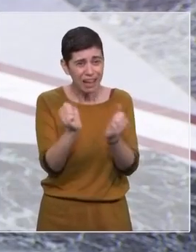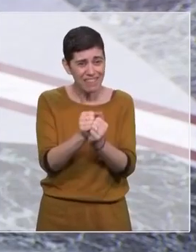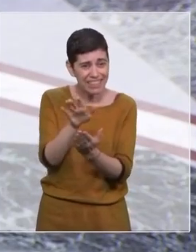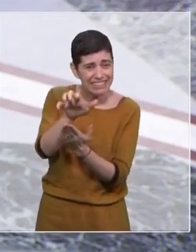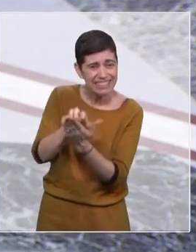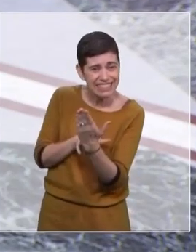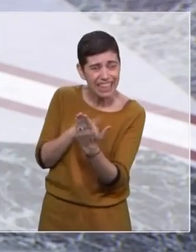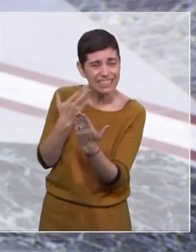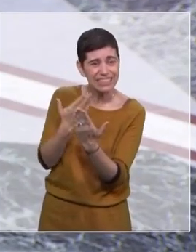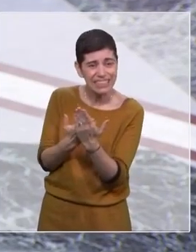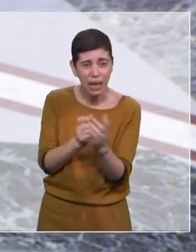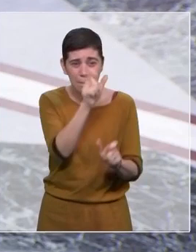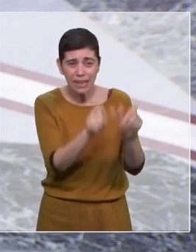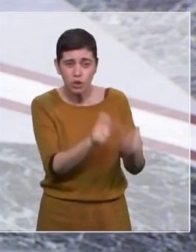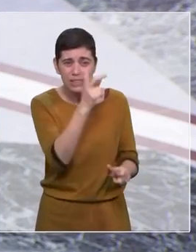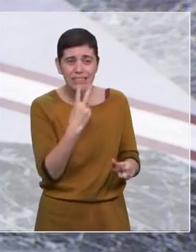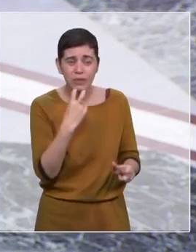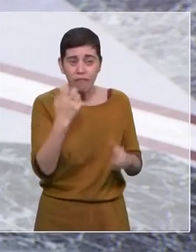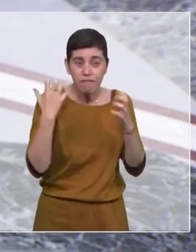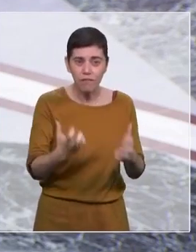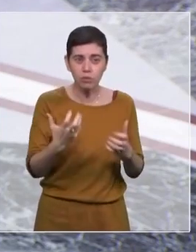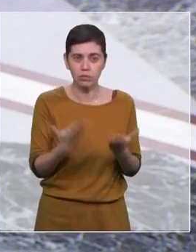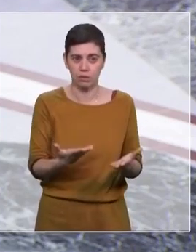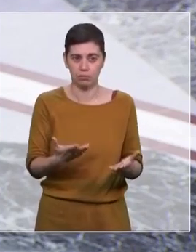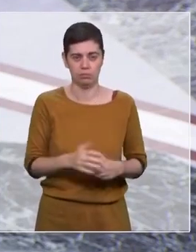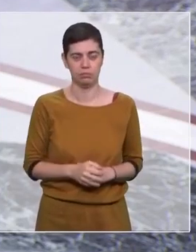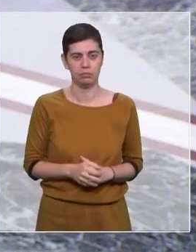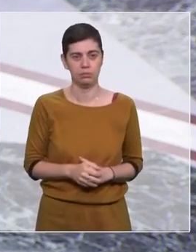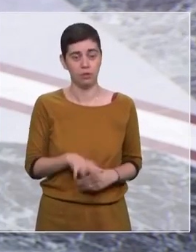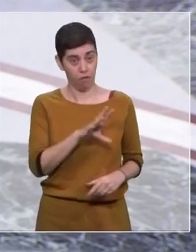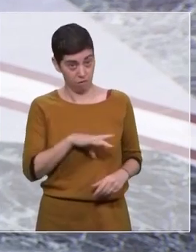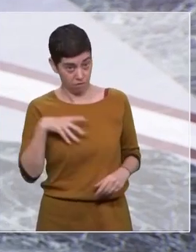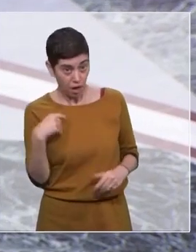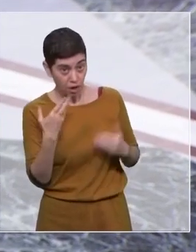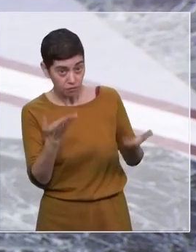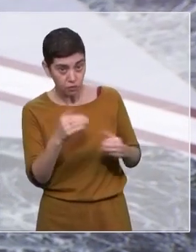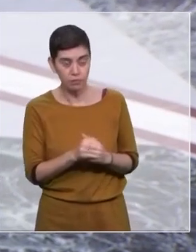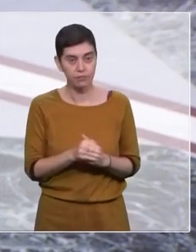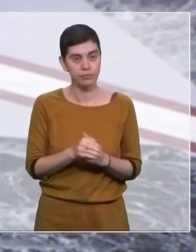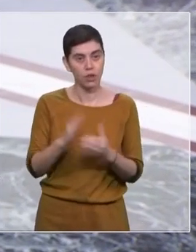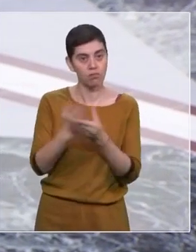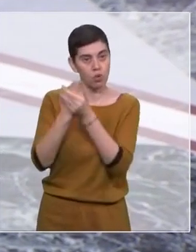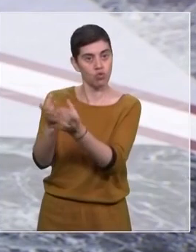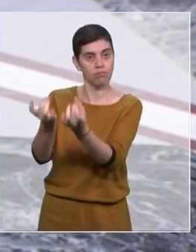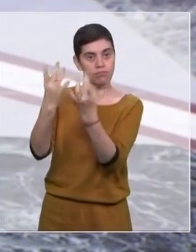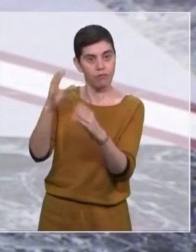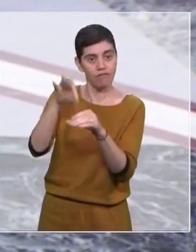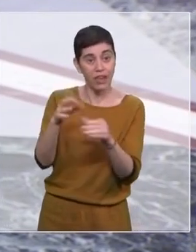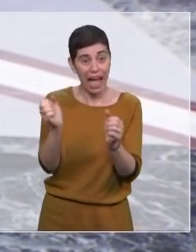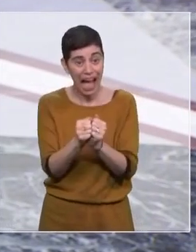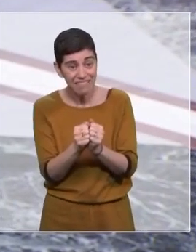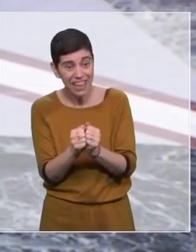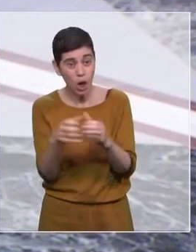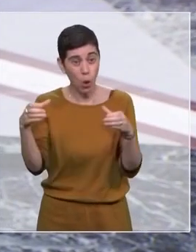texte très largement soutenu par nos compatriotes. Vous êtes fière d'avoir fait voter une motion grâce aux voix de l'extrême